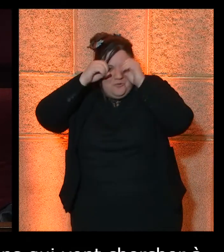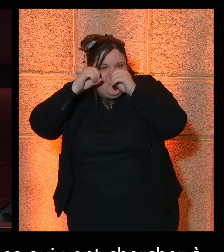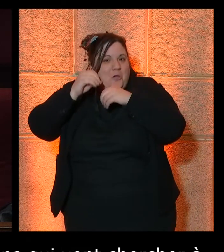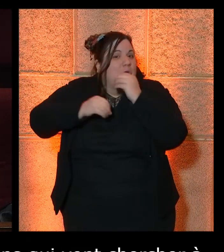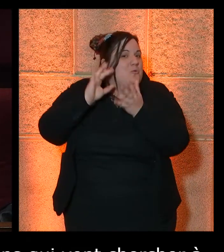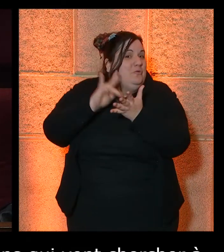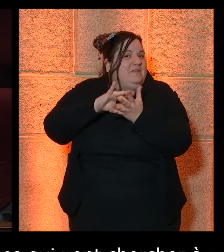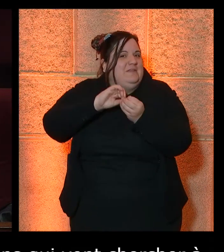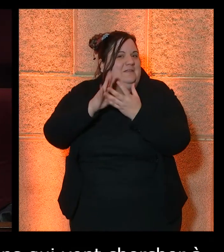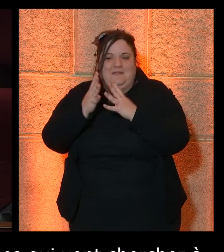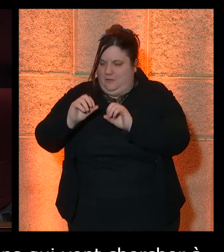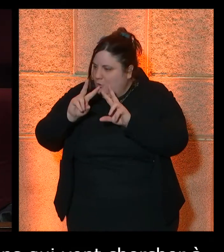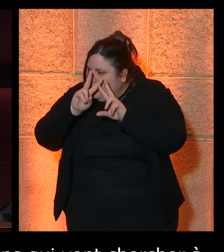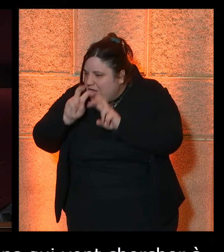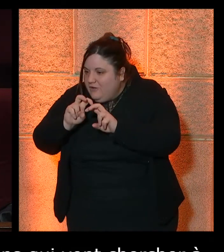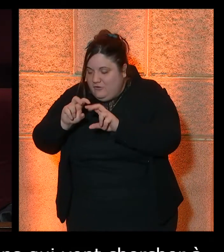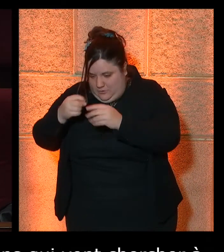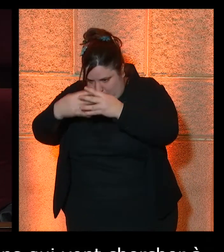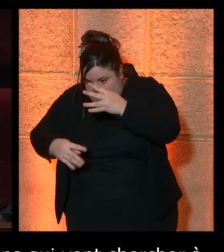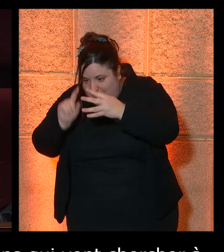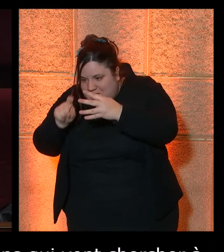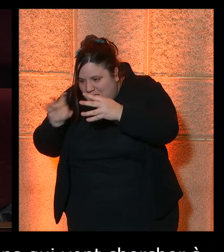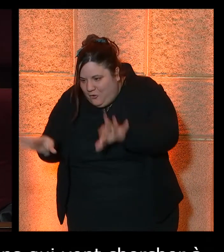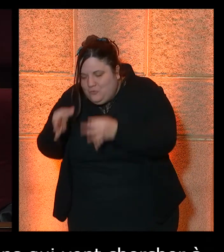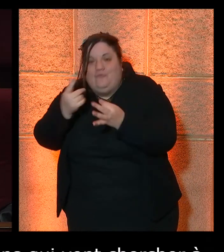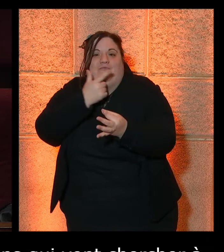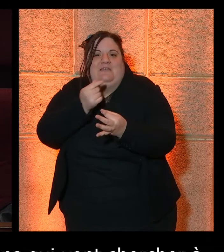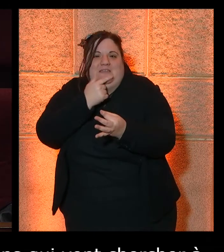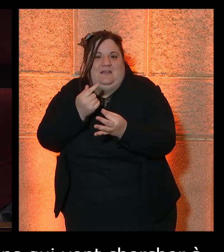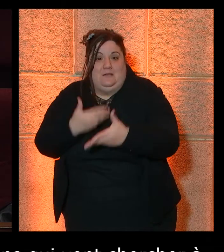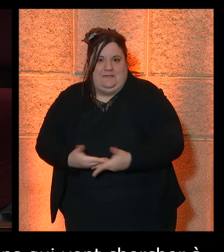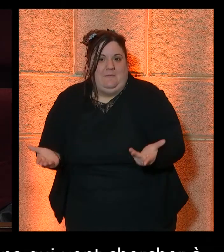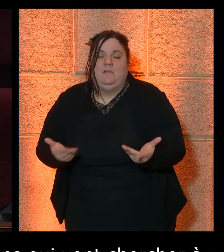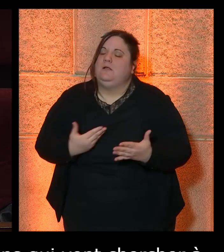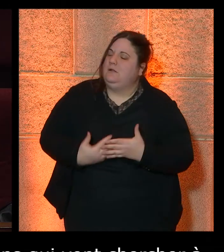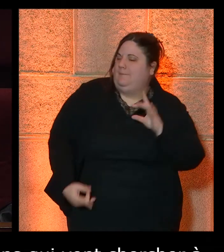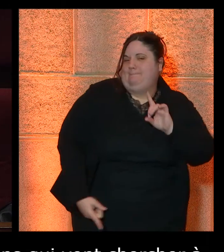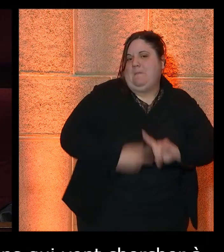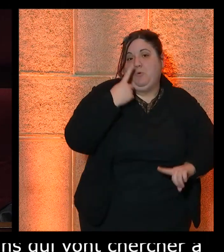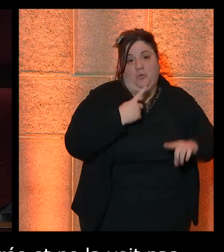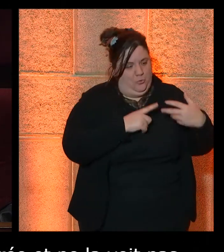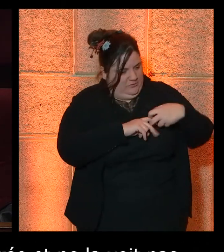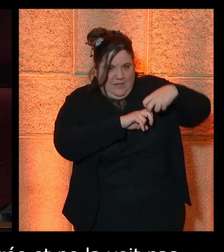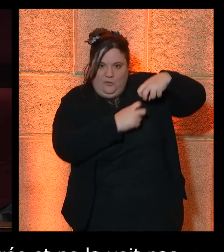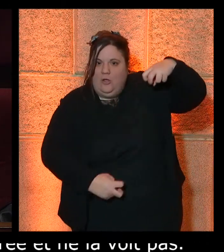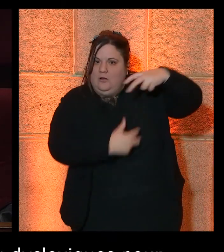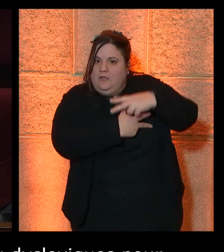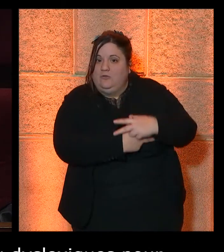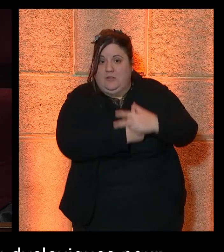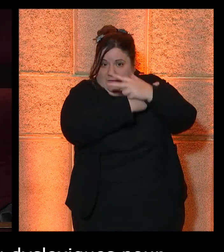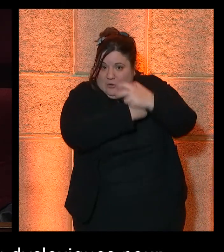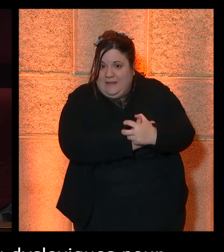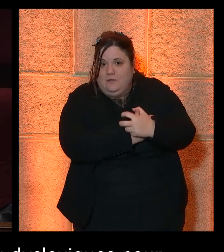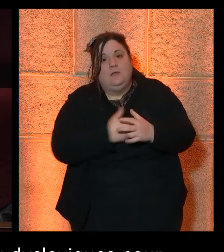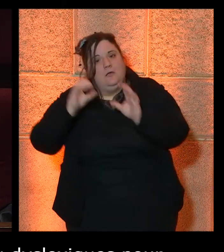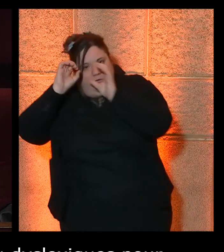internet, puisque cette structuration des données, elle est en réalité scannée tout le